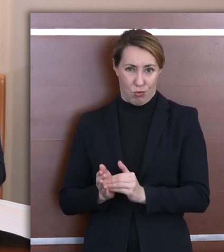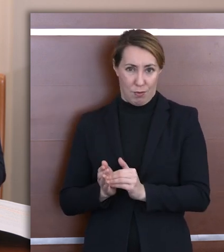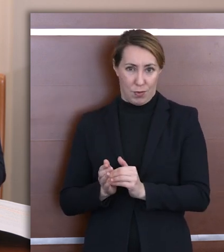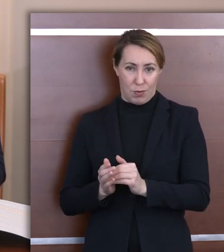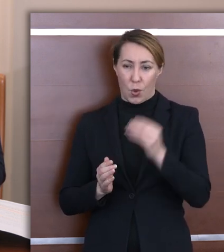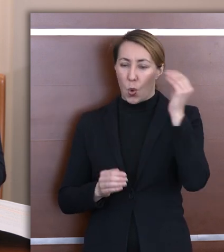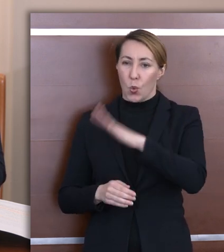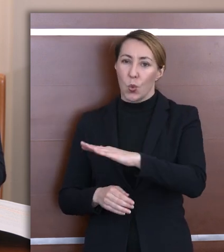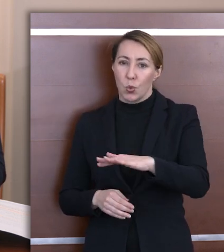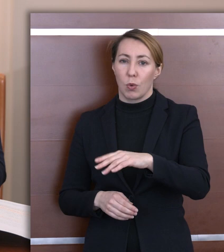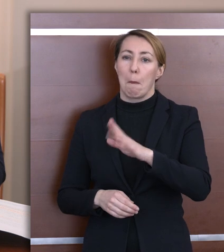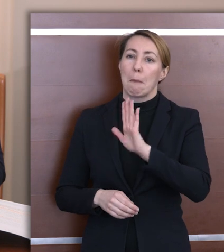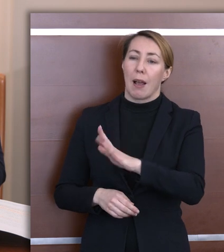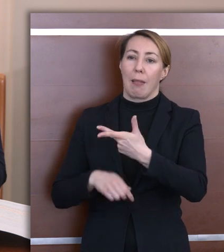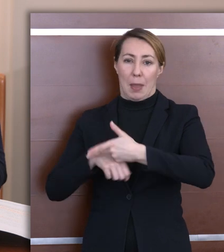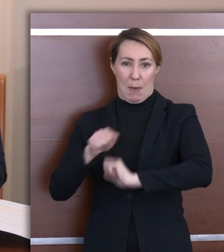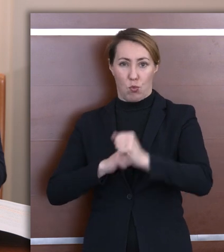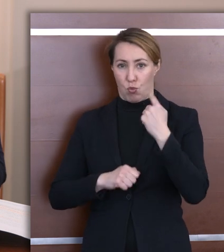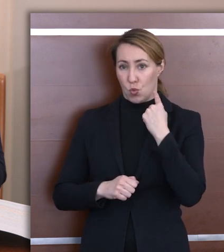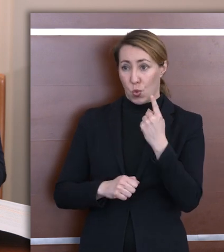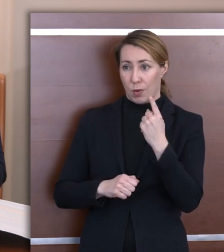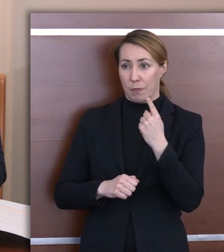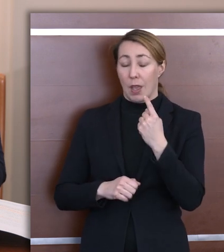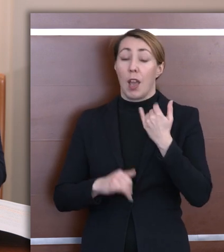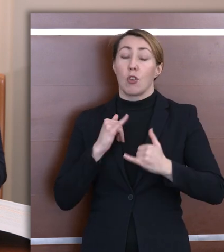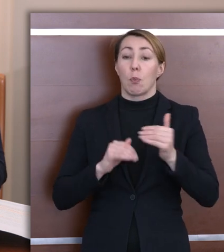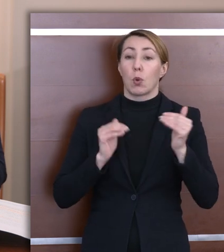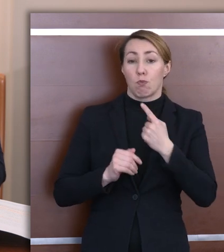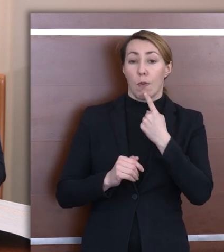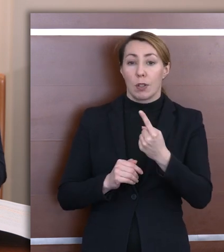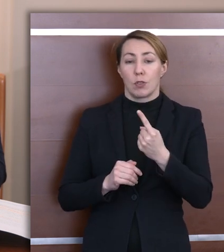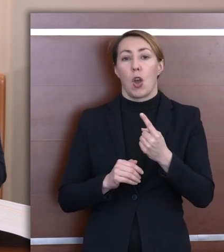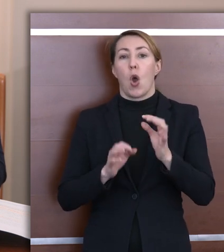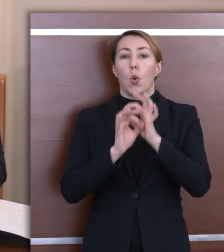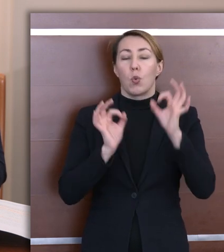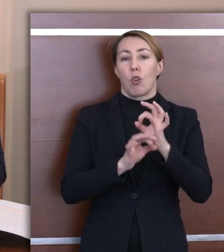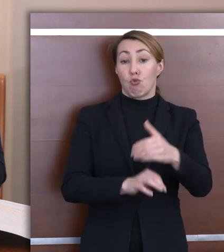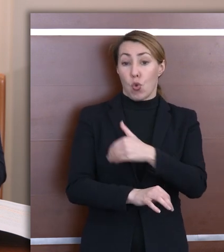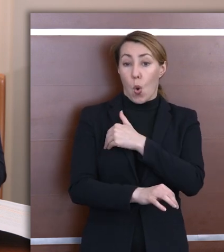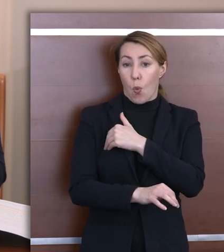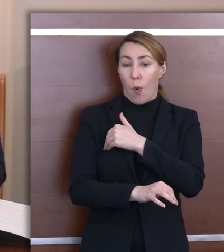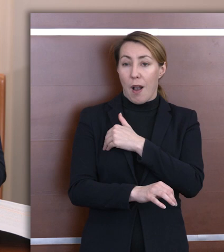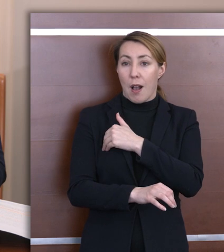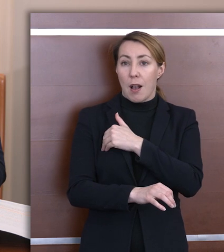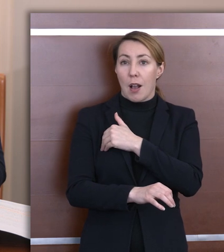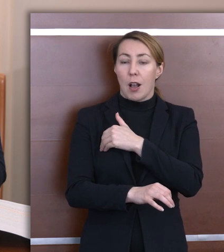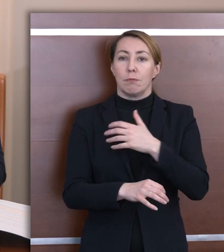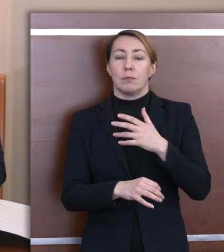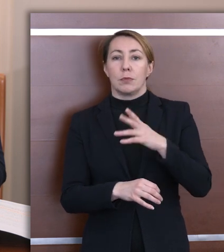z niepełnosprawnością słuchu. I o ile możemy powiedzieć, że dobrze w szkole funkcjonują uczniowie